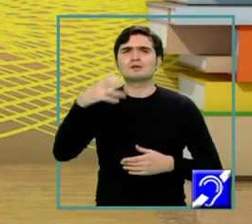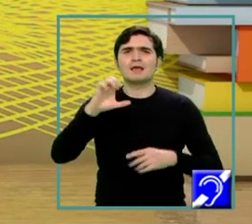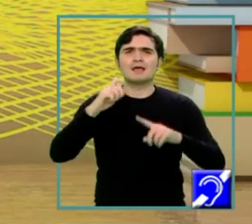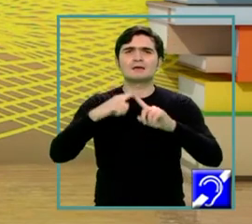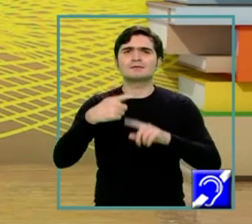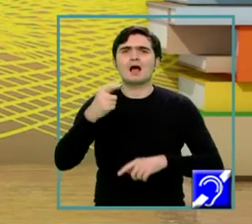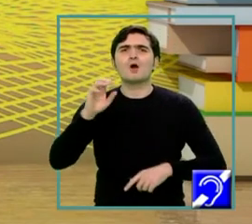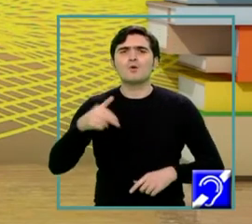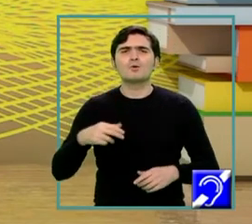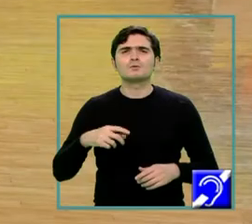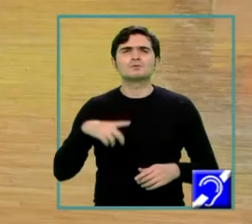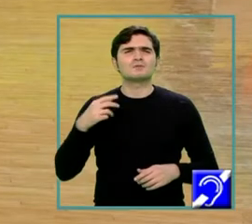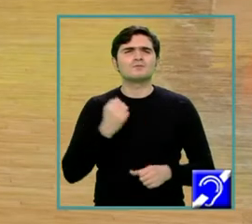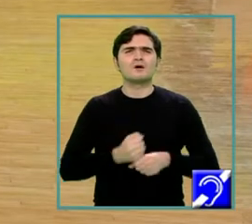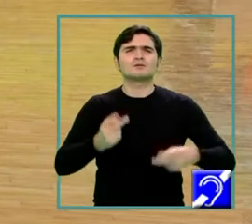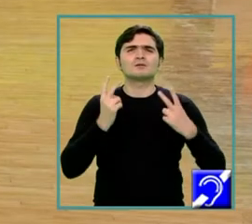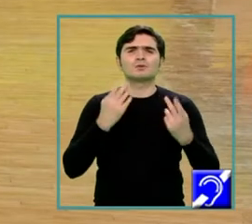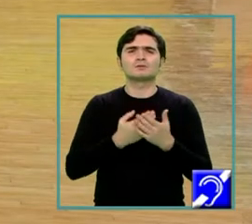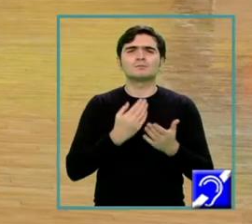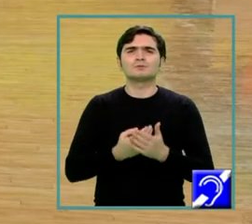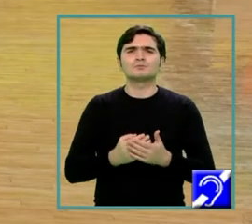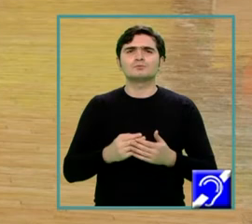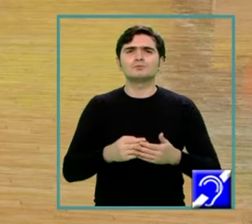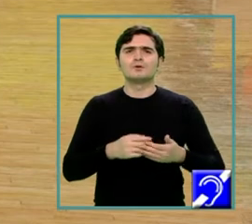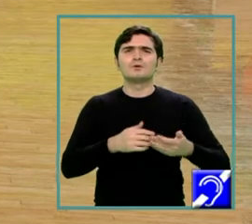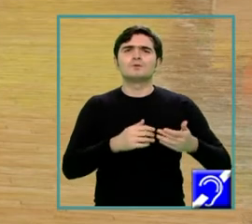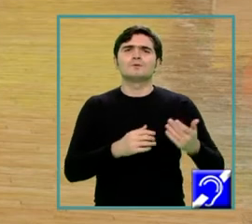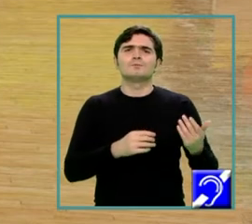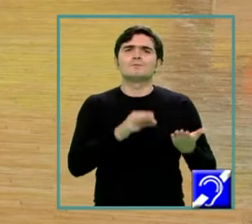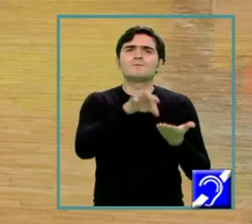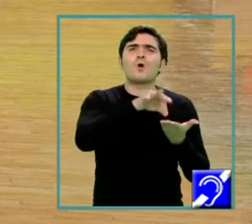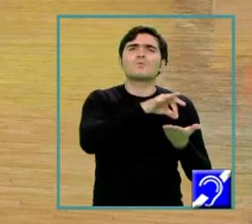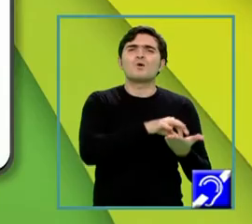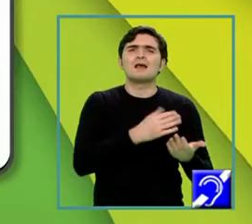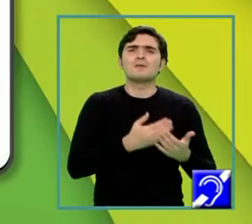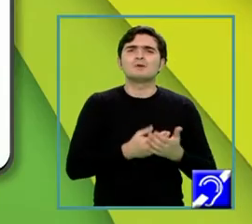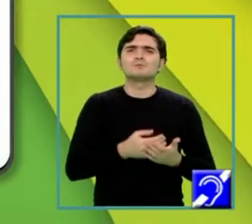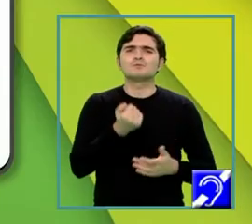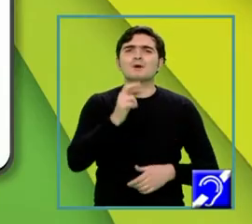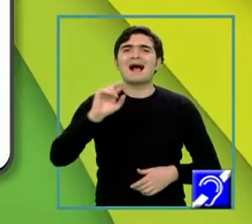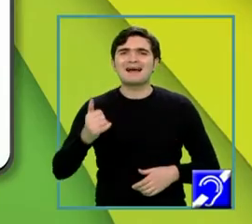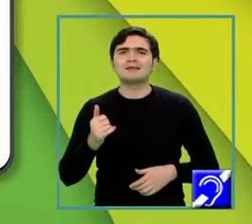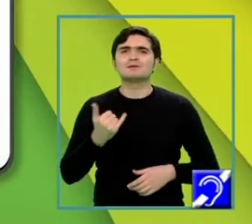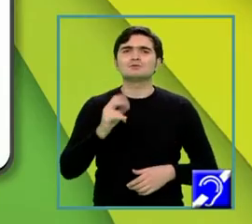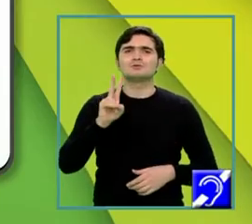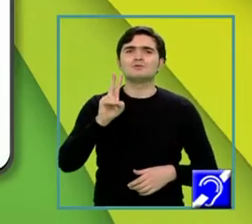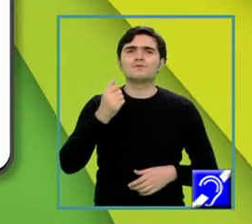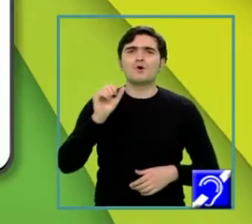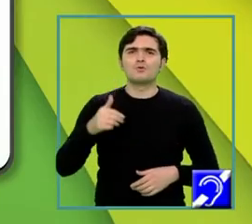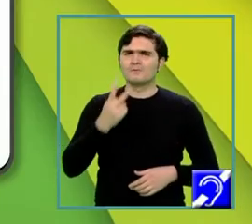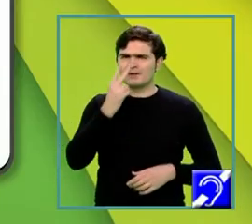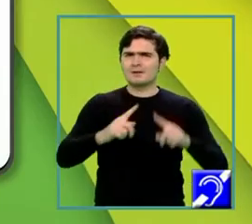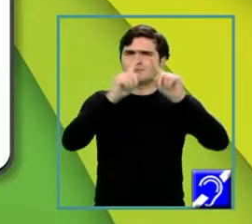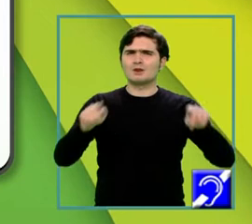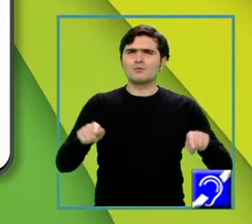pentru că sunt foarte utile în formulele pentru arie și volum. În triunghiul VOB, cu măsura